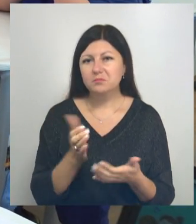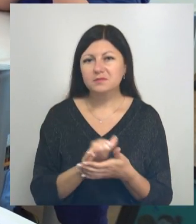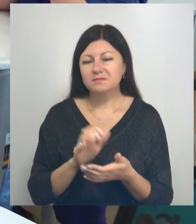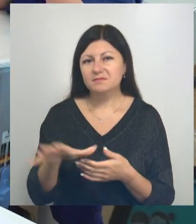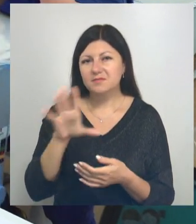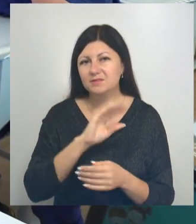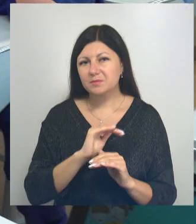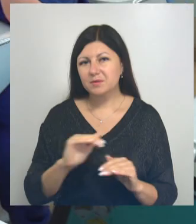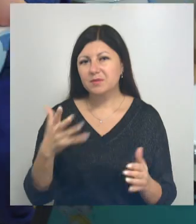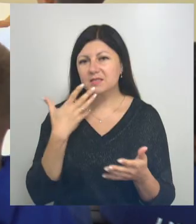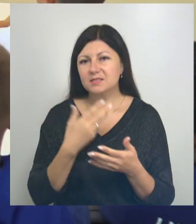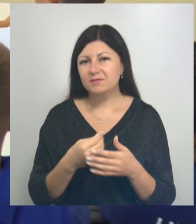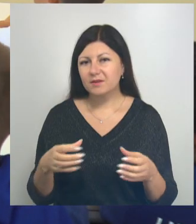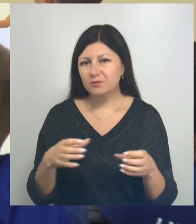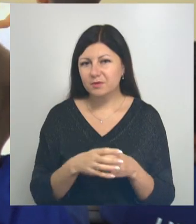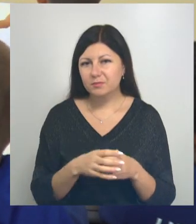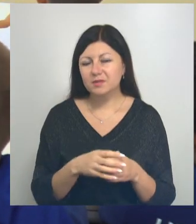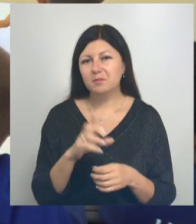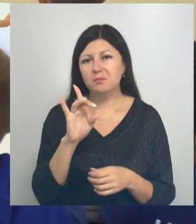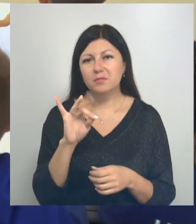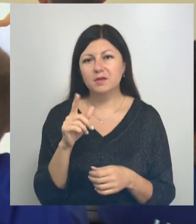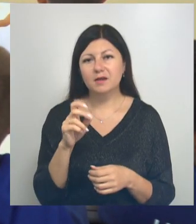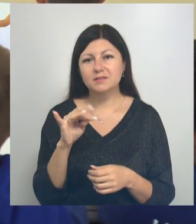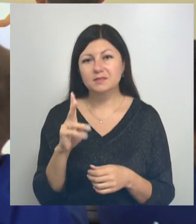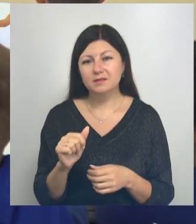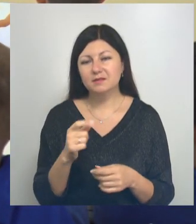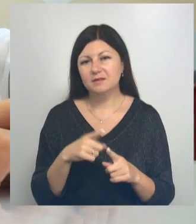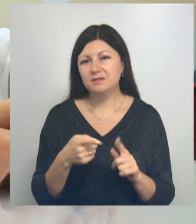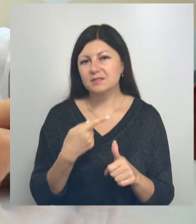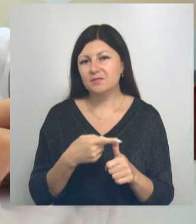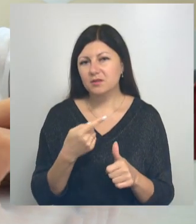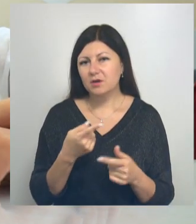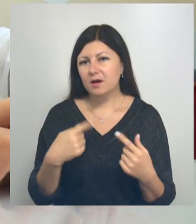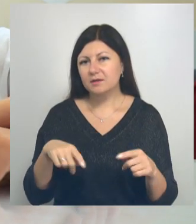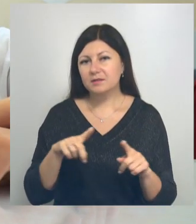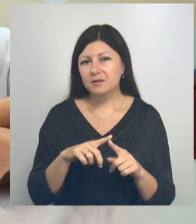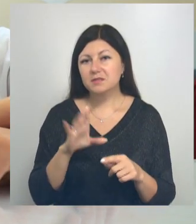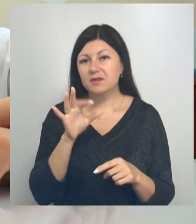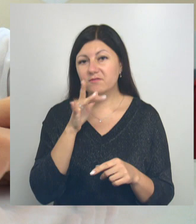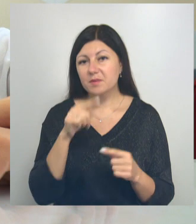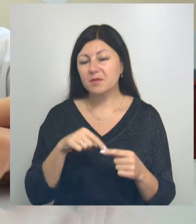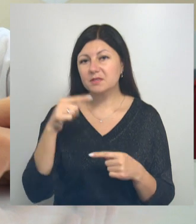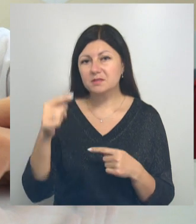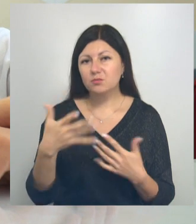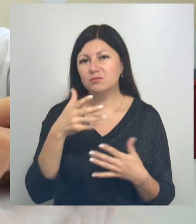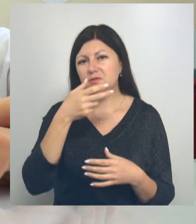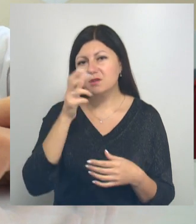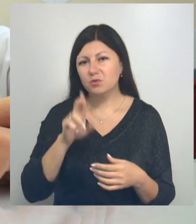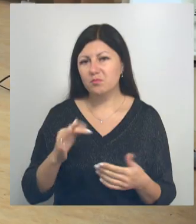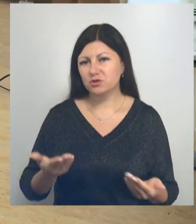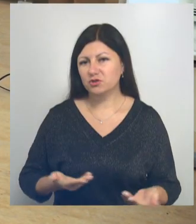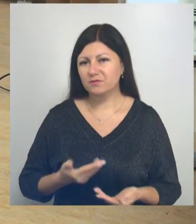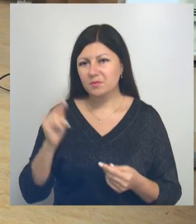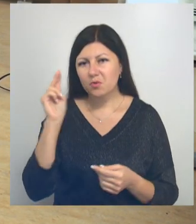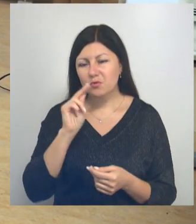ребятами из своего экипажа. Так в Бригантине Белогория называют отряды. Признается, за время дистанта успела соскучиться по живым урокам, когда